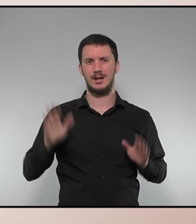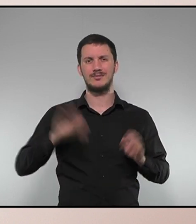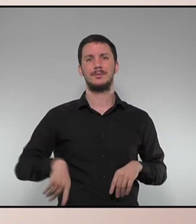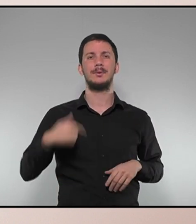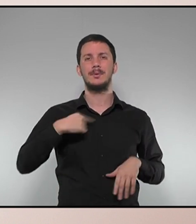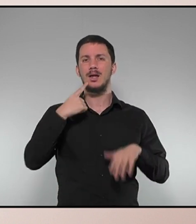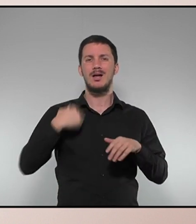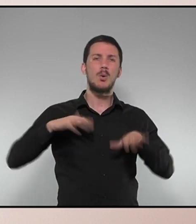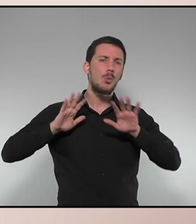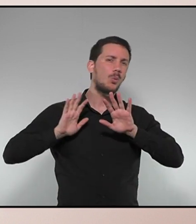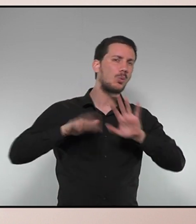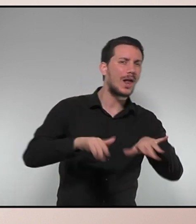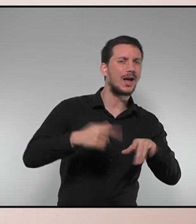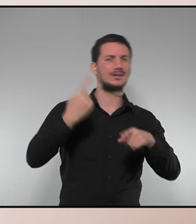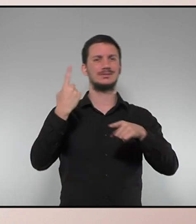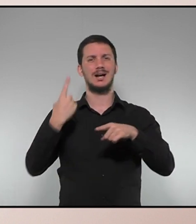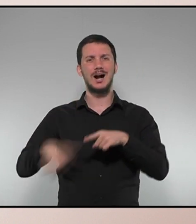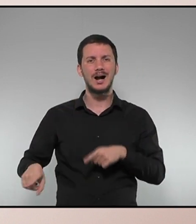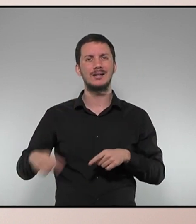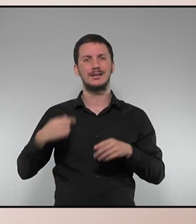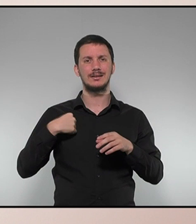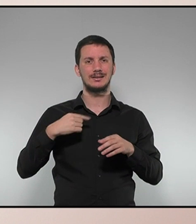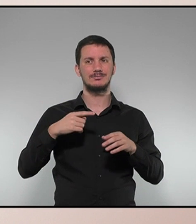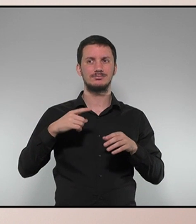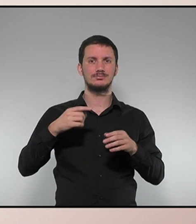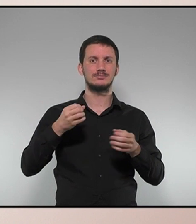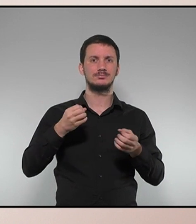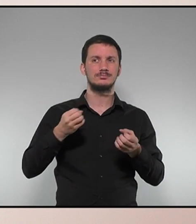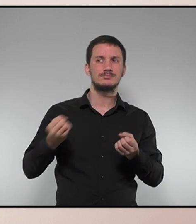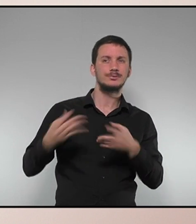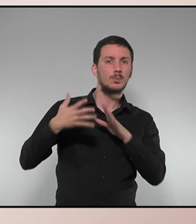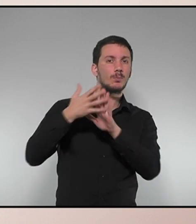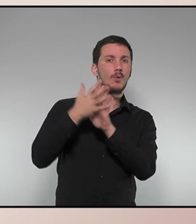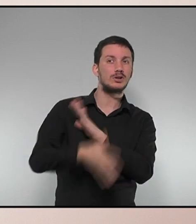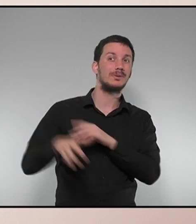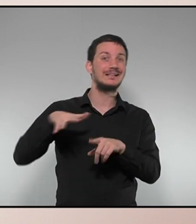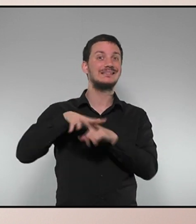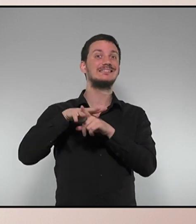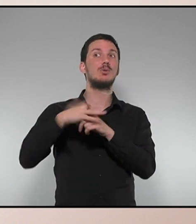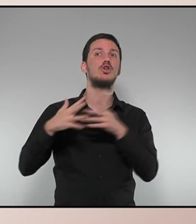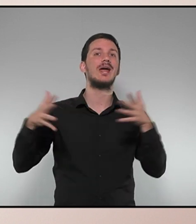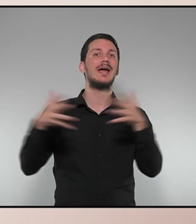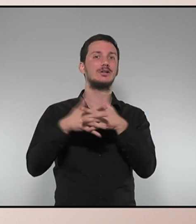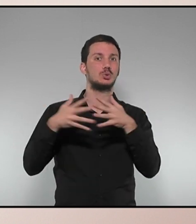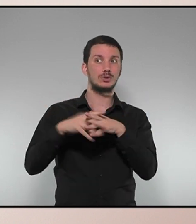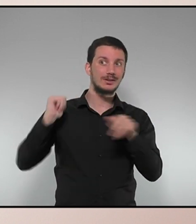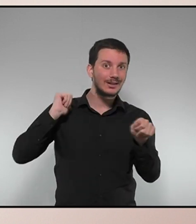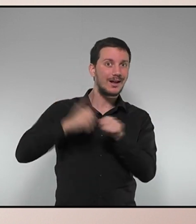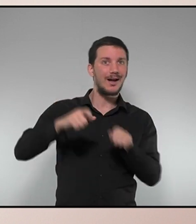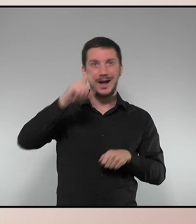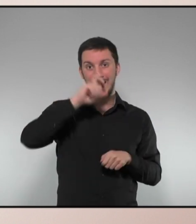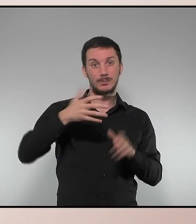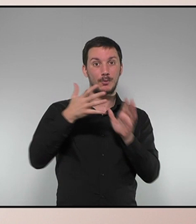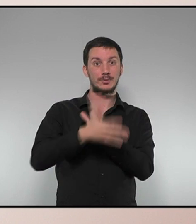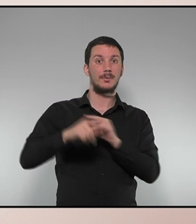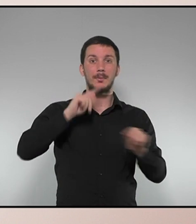convocat aquesta setmana, que moltes responen a un malestar que ve de situacions estructurals i que en els darrers anys fruit de